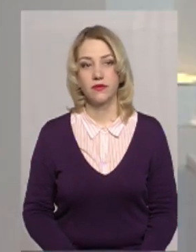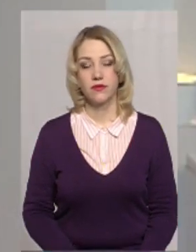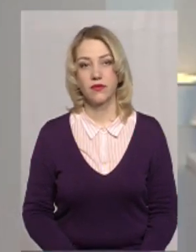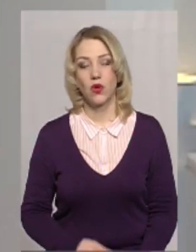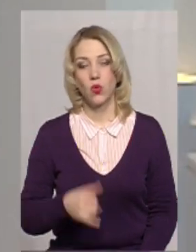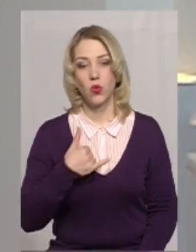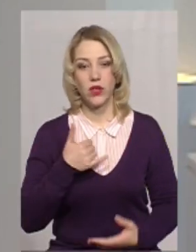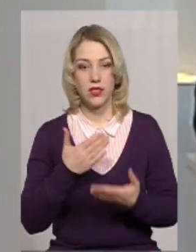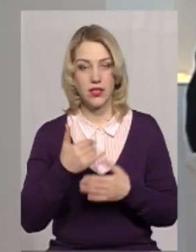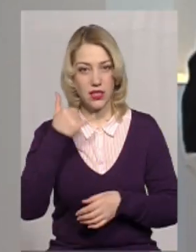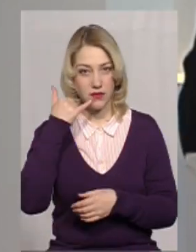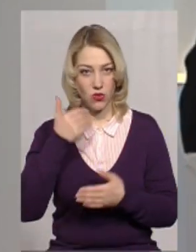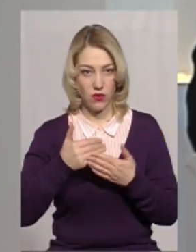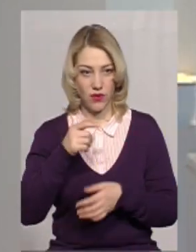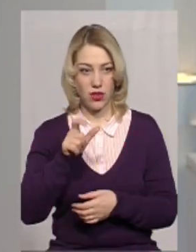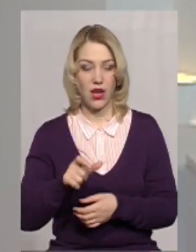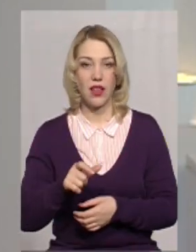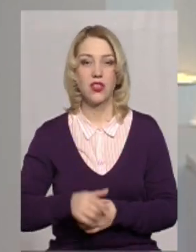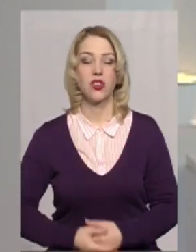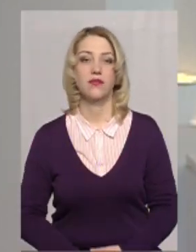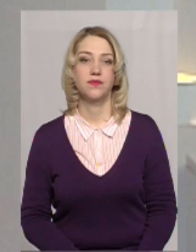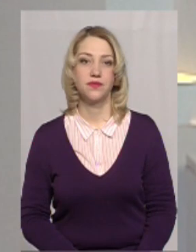У нас є дзвінок від глядача.